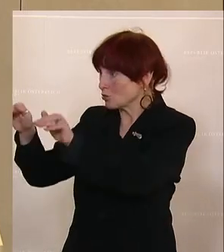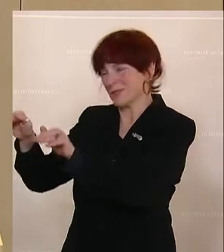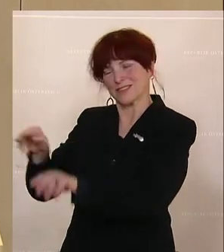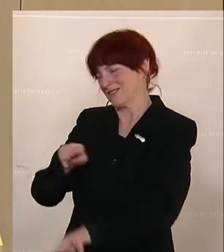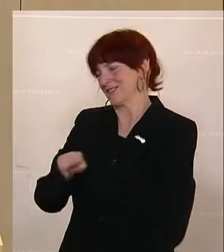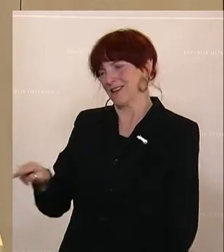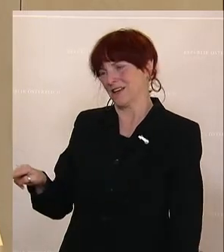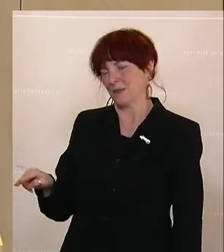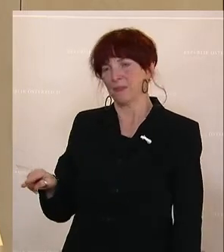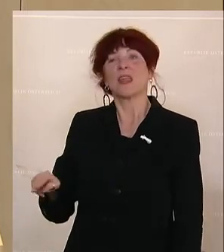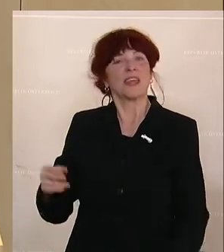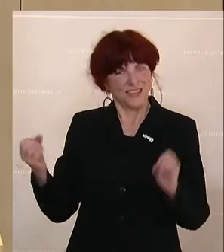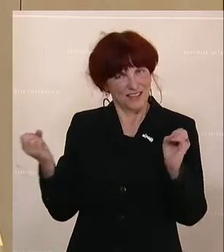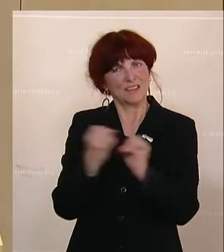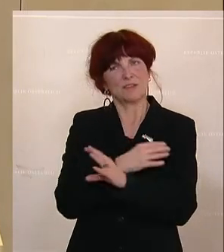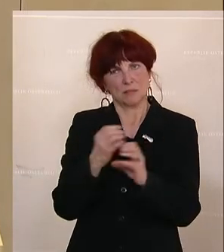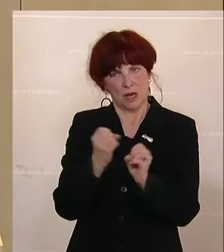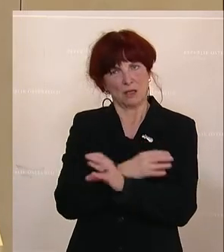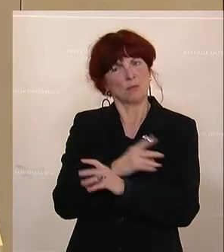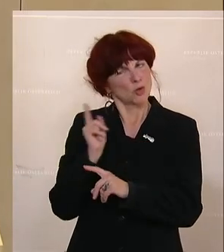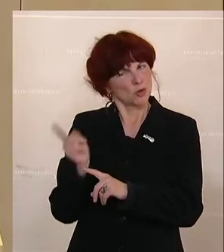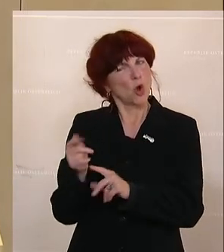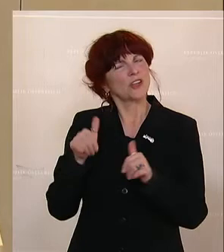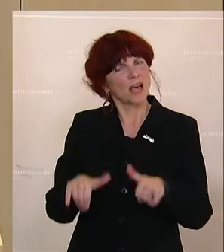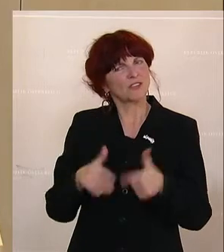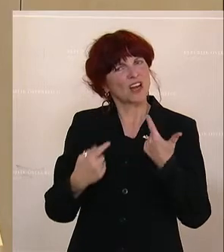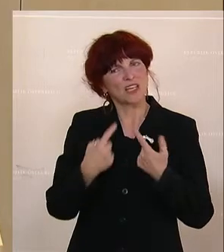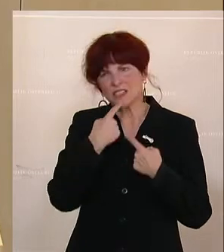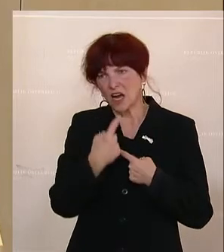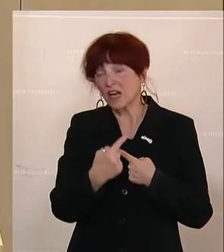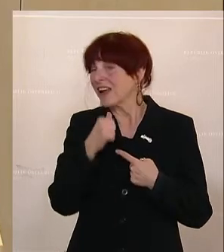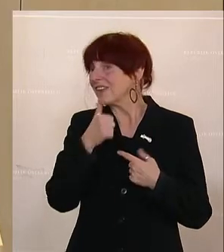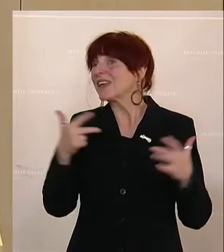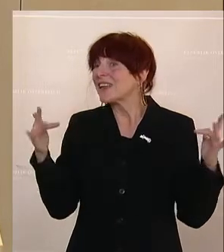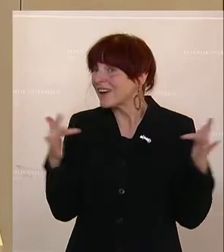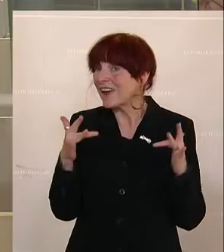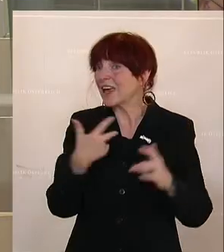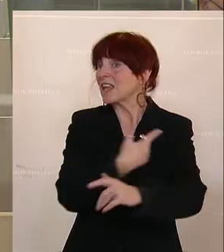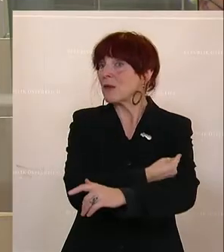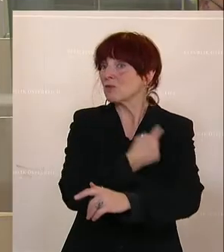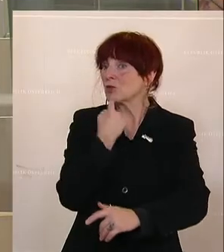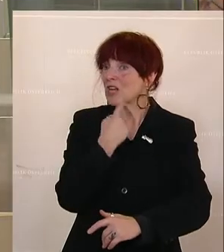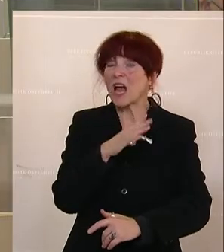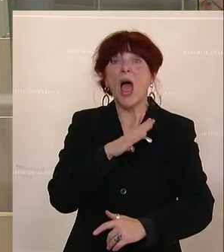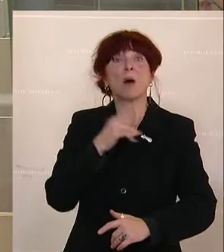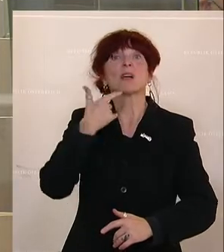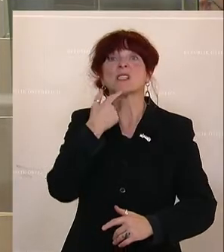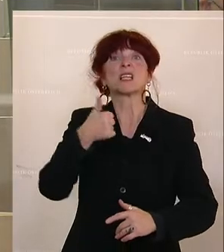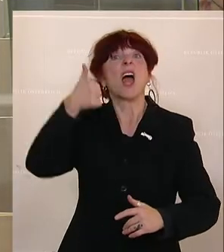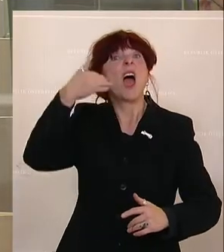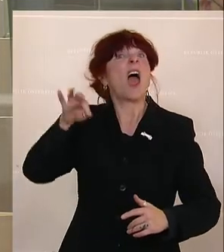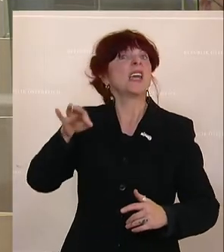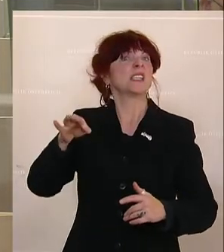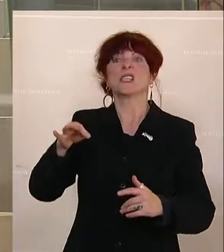einem wirklichen Medium. Vielleicht sollte man dem auch nachgehen. Spricht nicht gegen die Impfung an sich, aber dass man es als einzigen Standbein